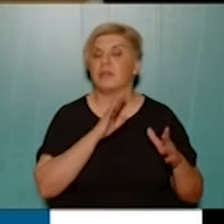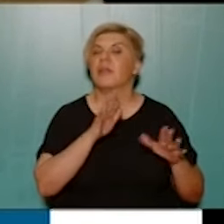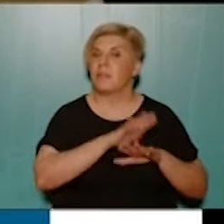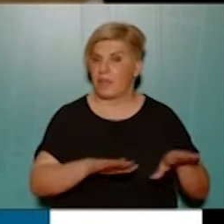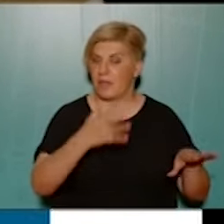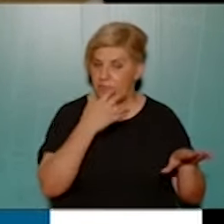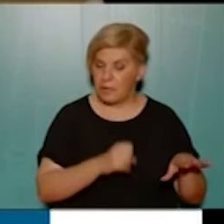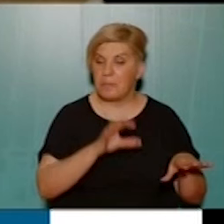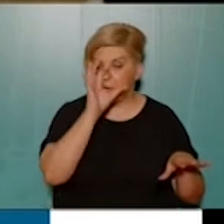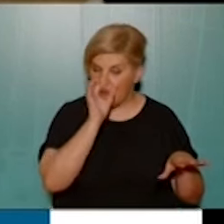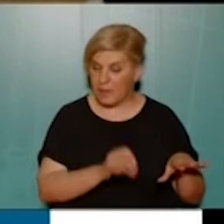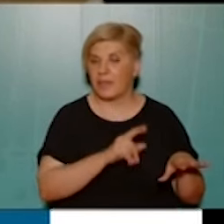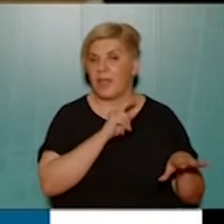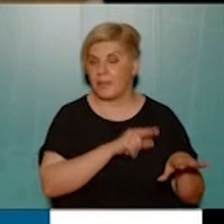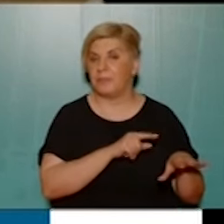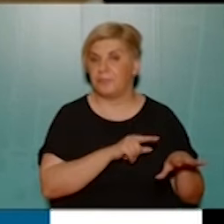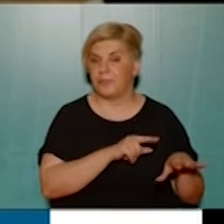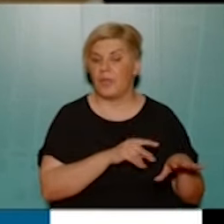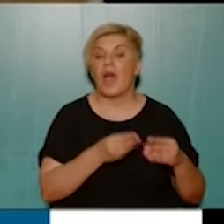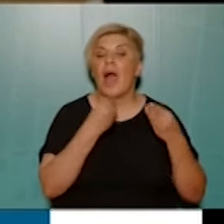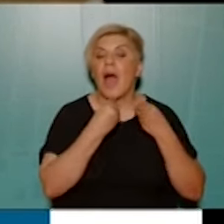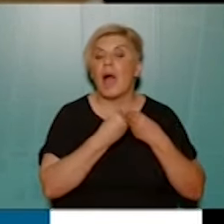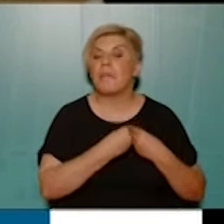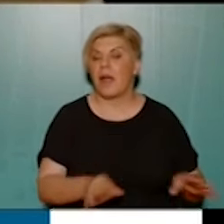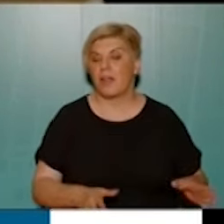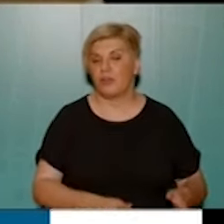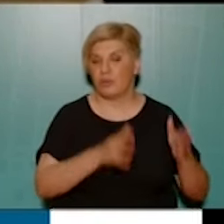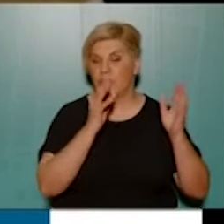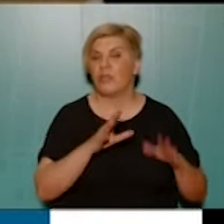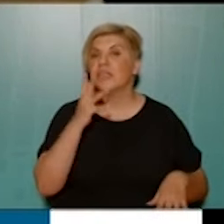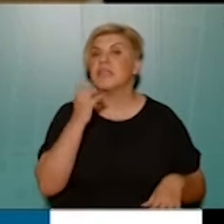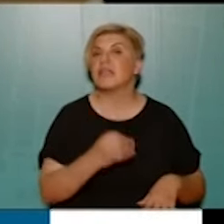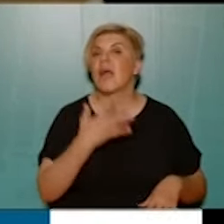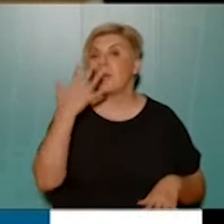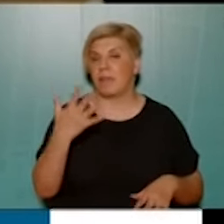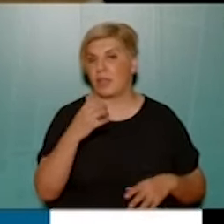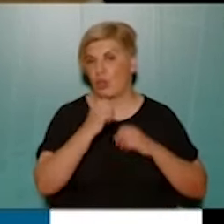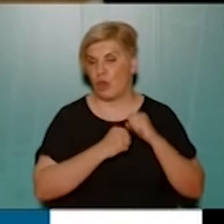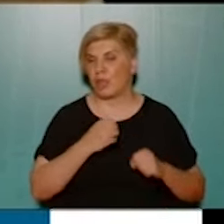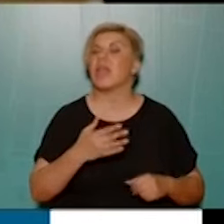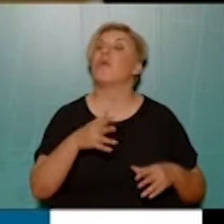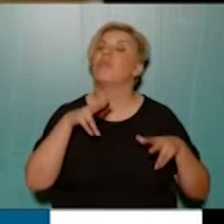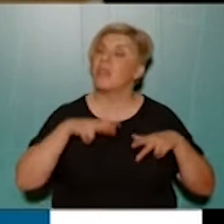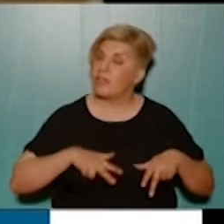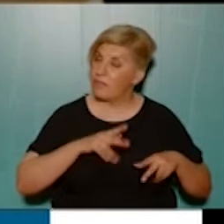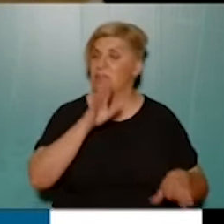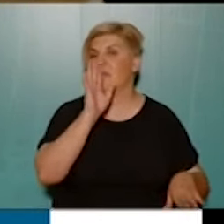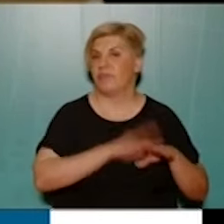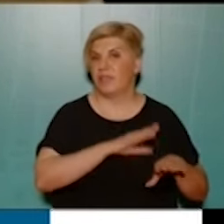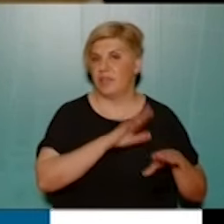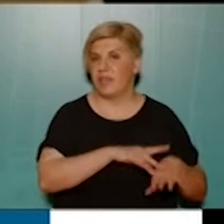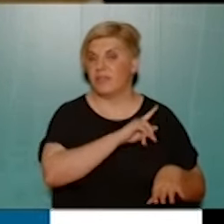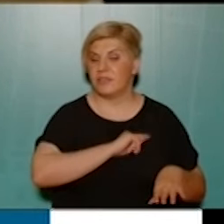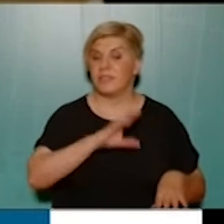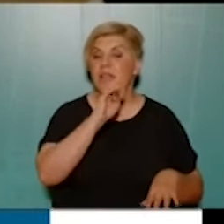παιδιά, είναι πραγματικά ένα απαράδεκτο κτίριο εδώ και 45 χρόνια και έχουν ευθύνες όλες οι προηγούμενες κυβερνήσεις και διοικήσεις, που έχουν